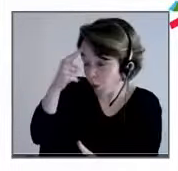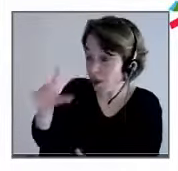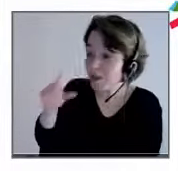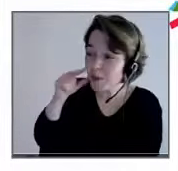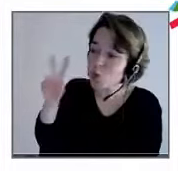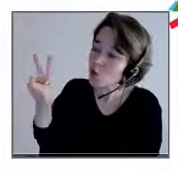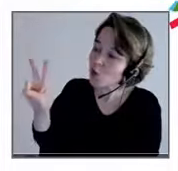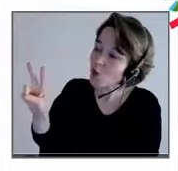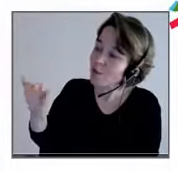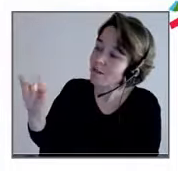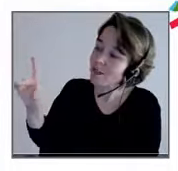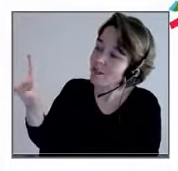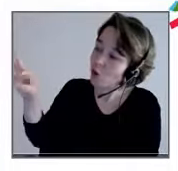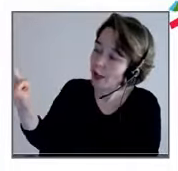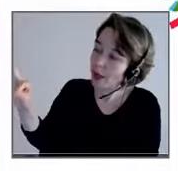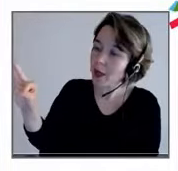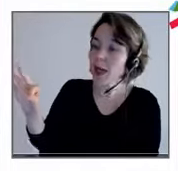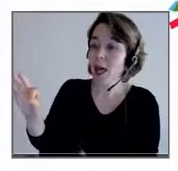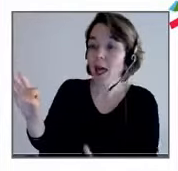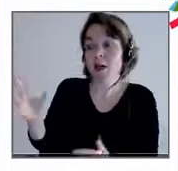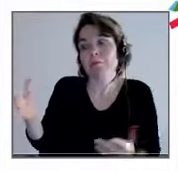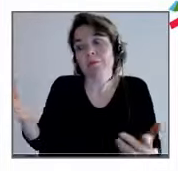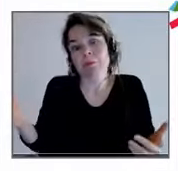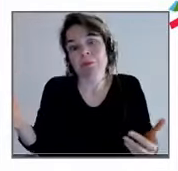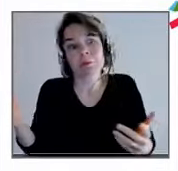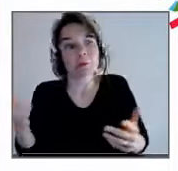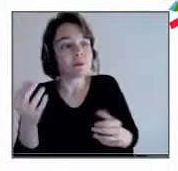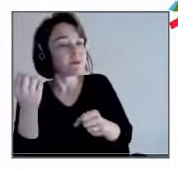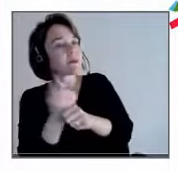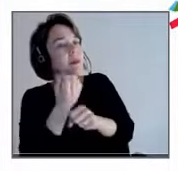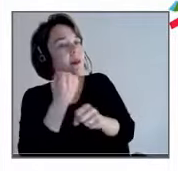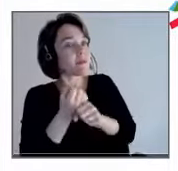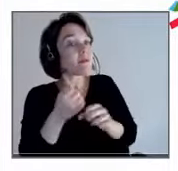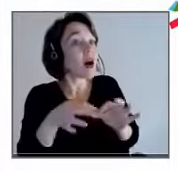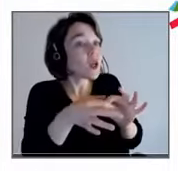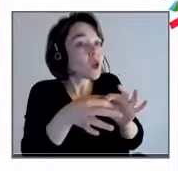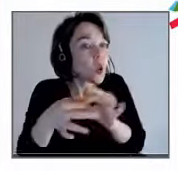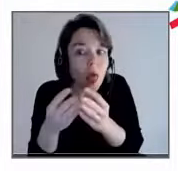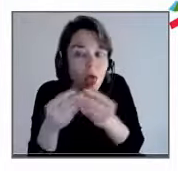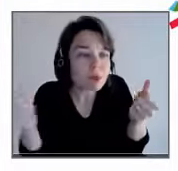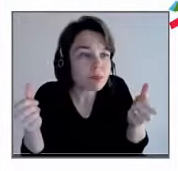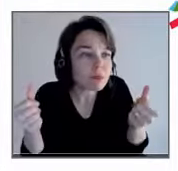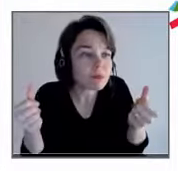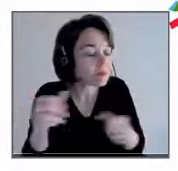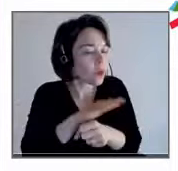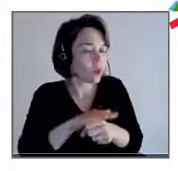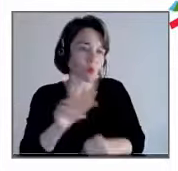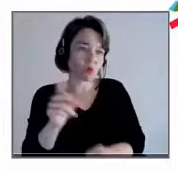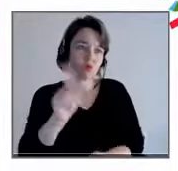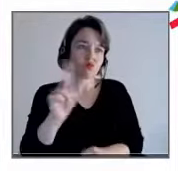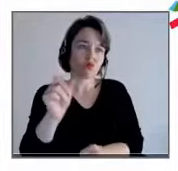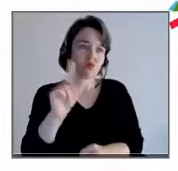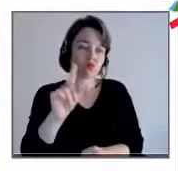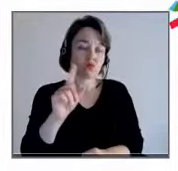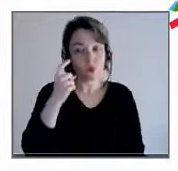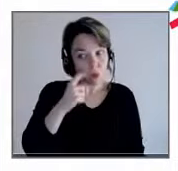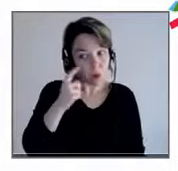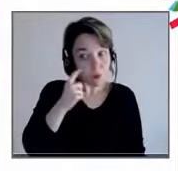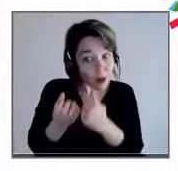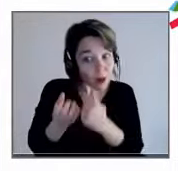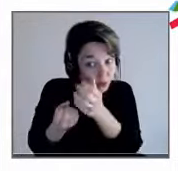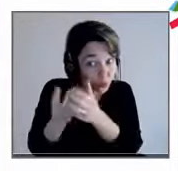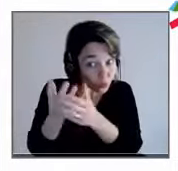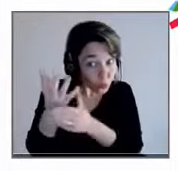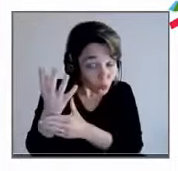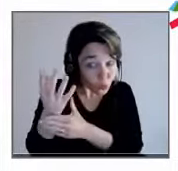D'abord, tous les collectifs de travail n'ont pas disparu. Il y en a même, il y a des nouveaux collectifs de travail qui se